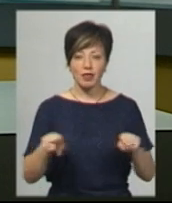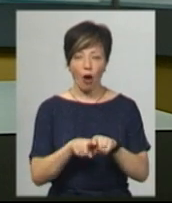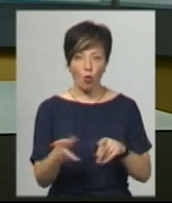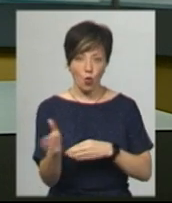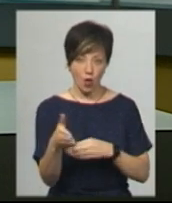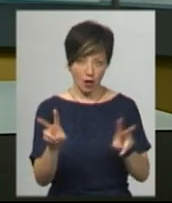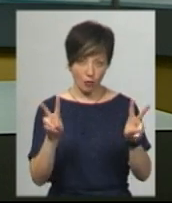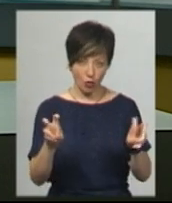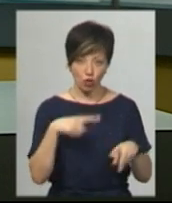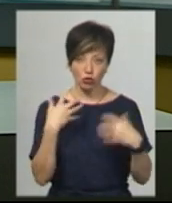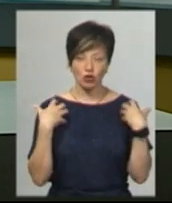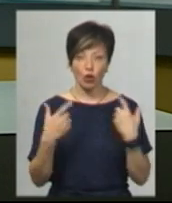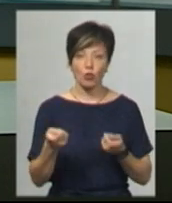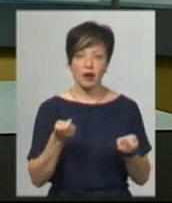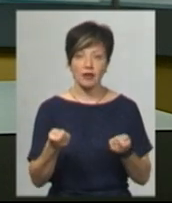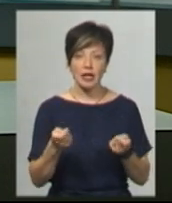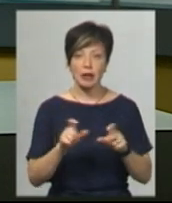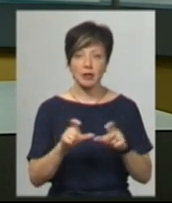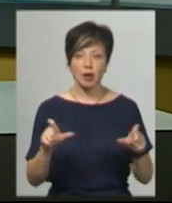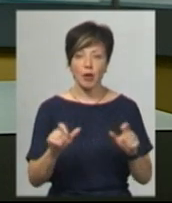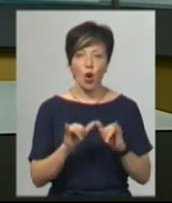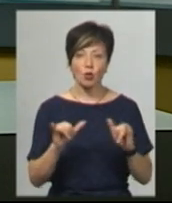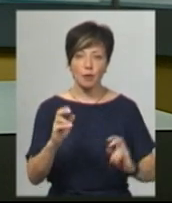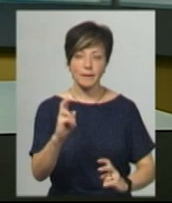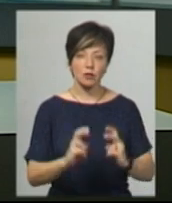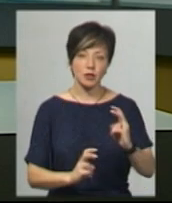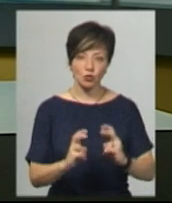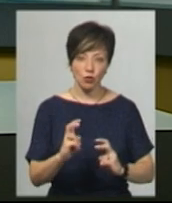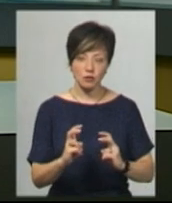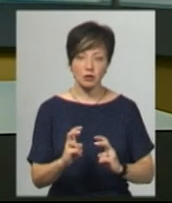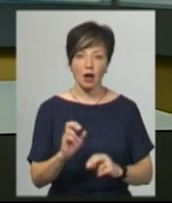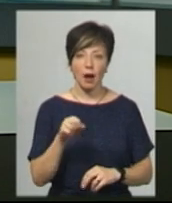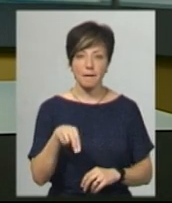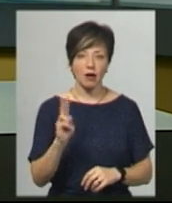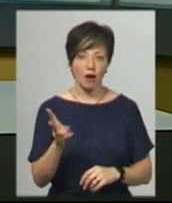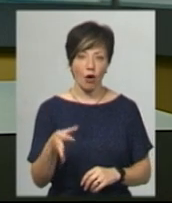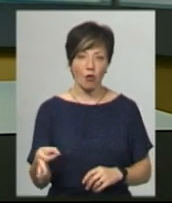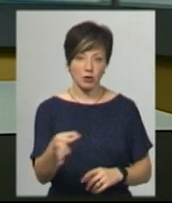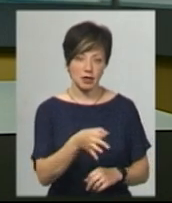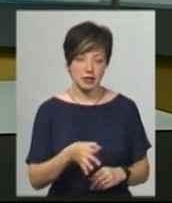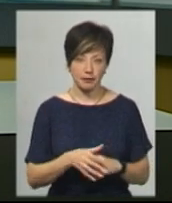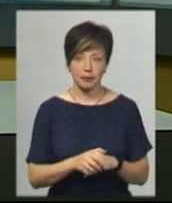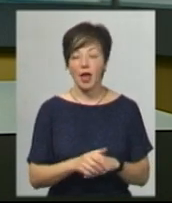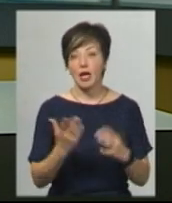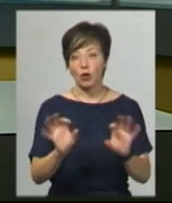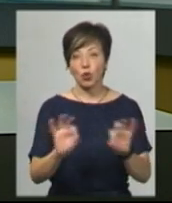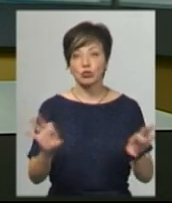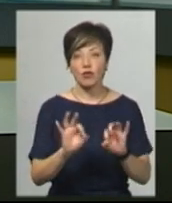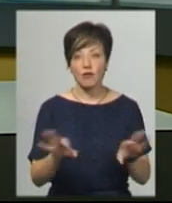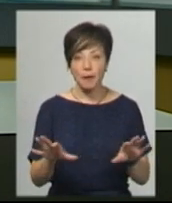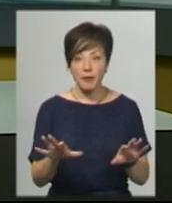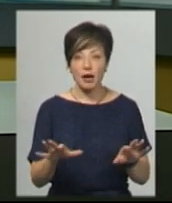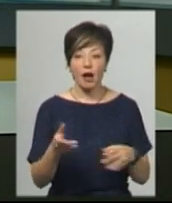рибу, каже начальник управління Департаменту розвитку промисловості та АПК області Вадим Конанчук. За його словами,